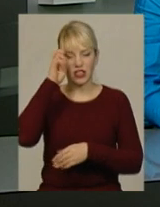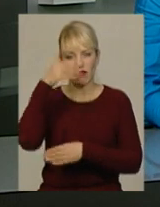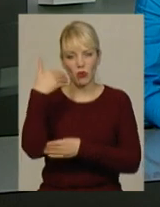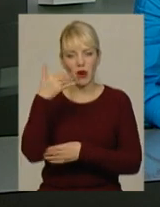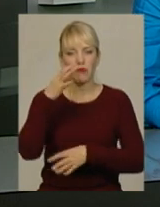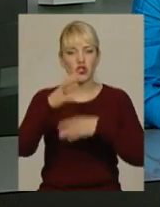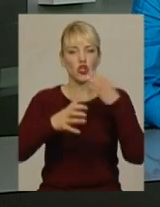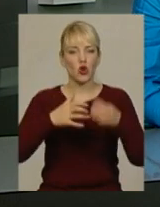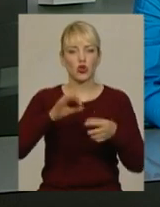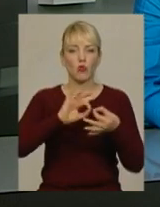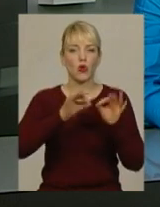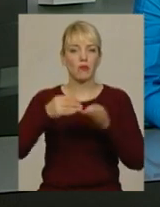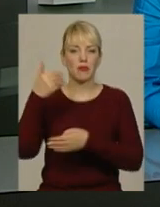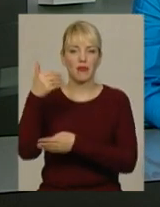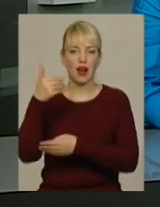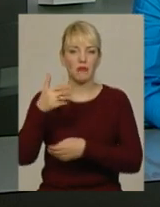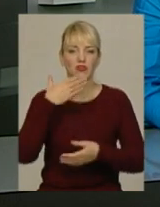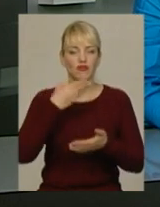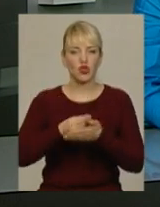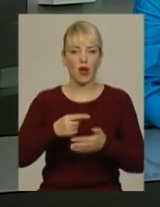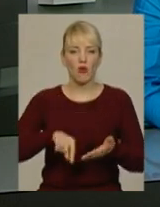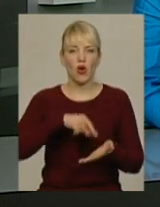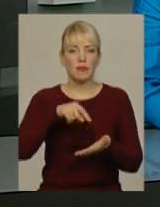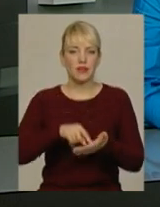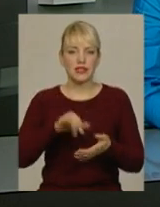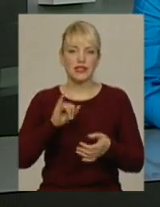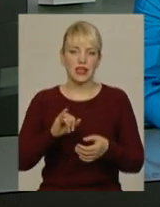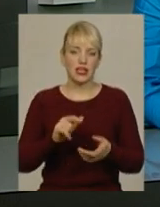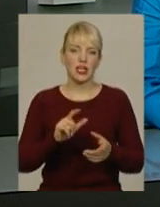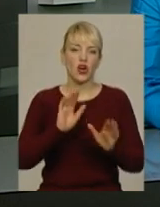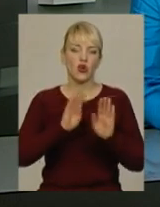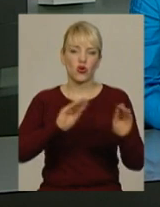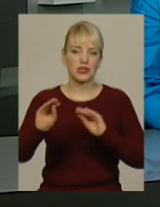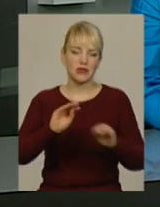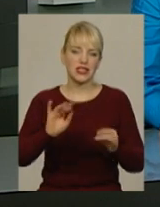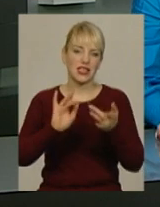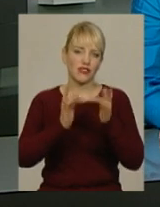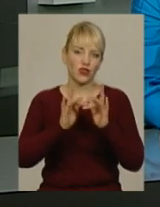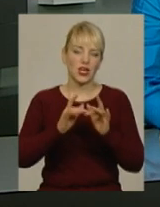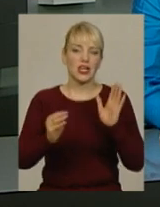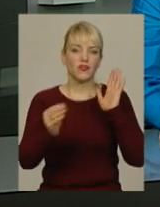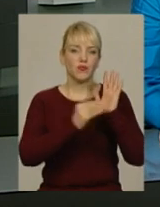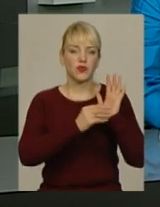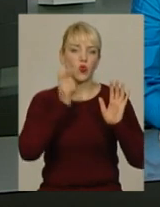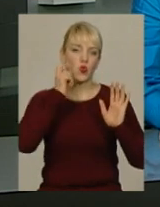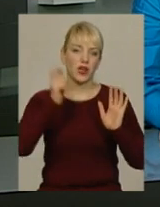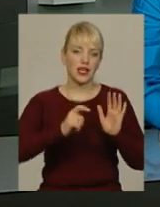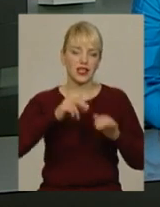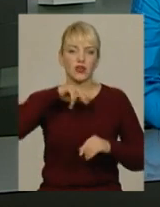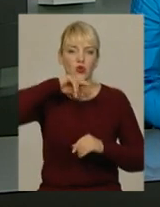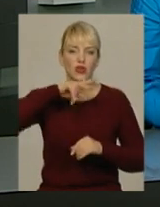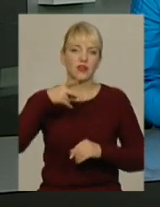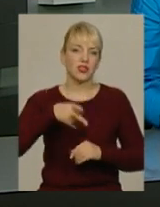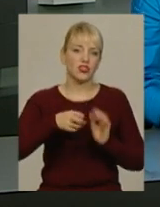прапором у своєму населеному пункті і розмістити світлину у мережі інтернет з хештегом «Юкрейн Пьончхан